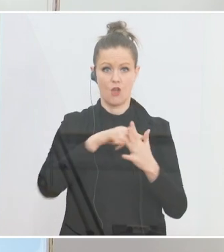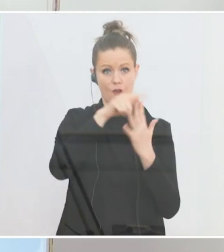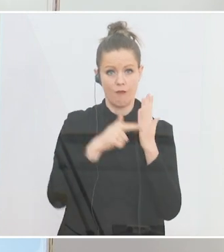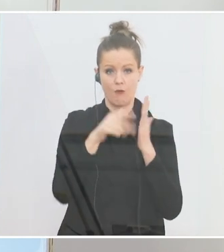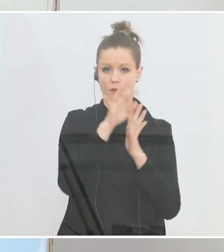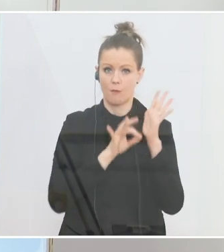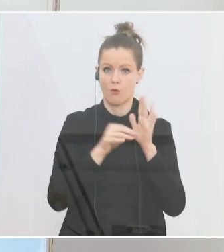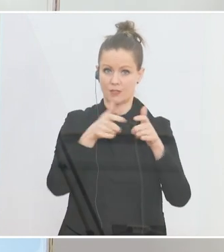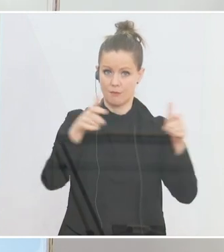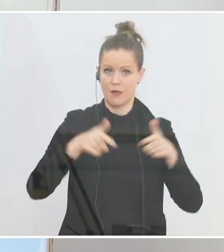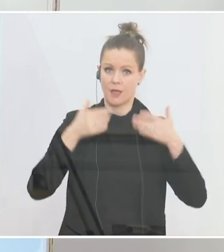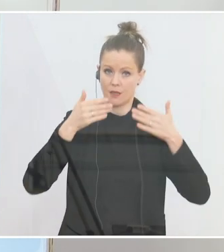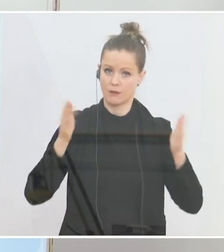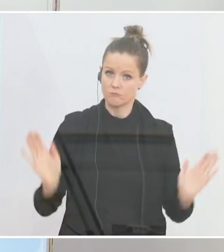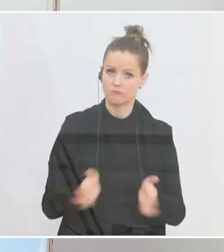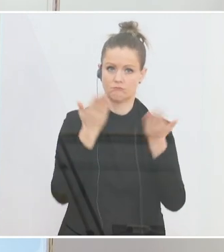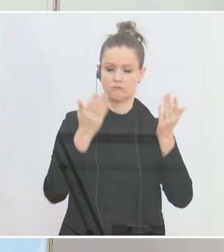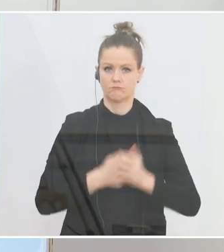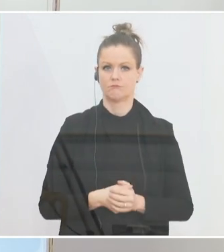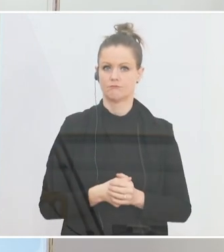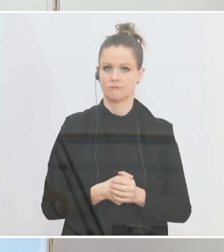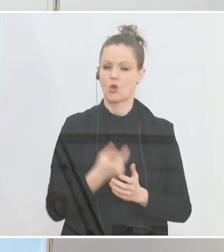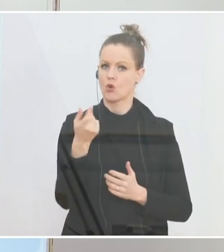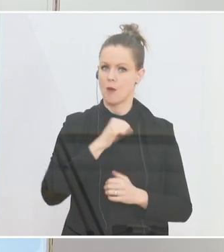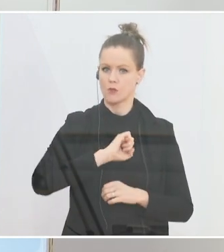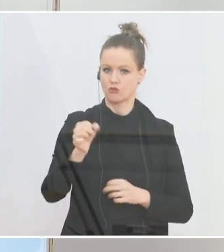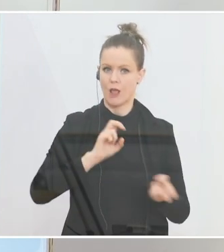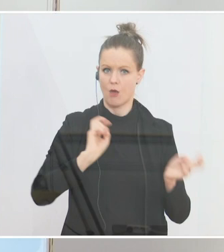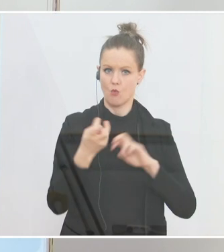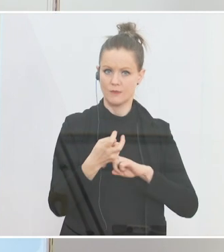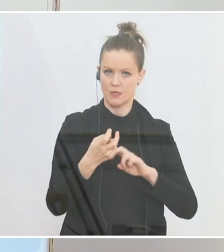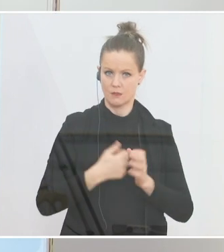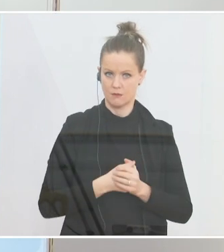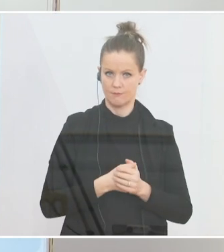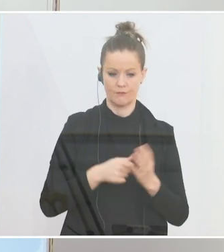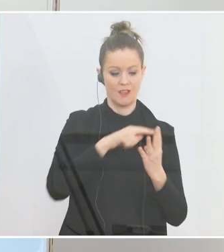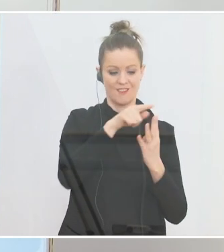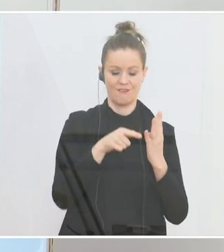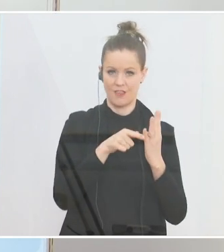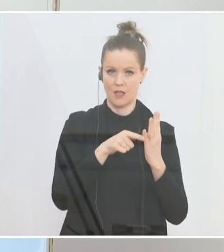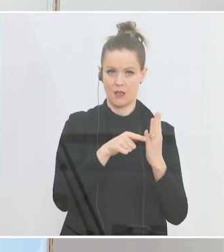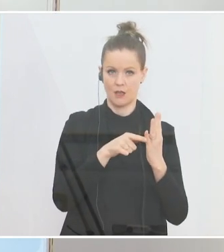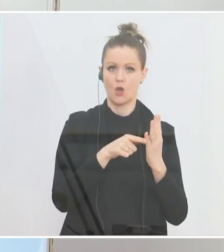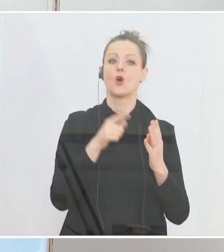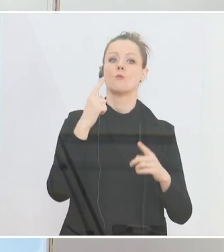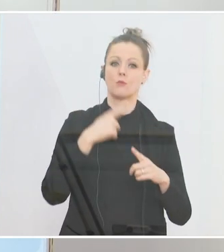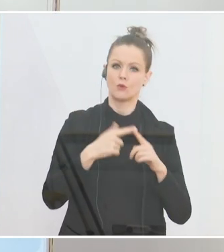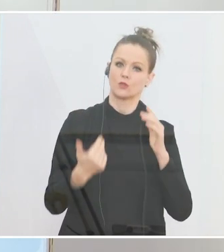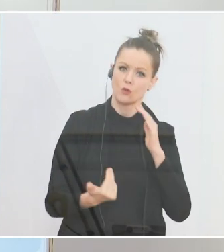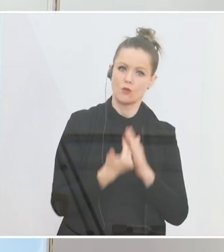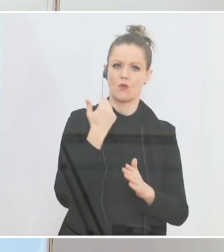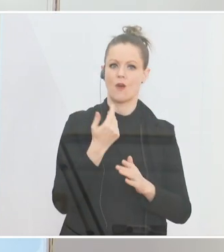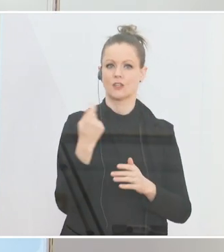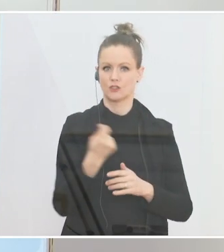-Punkte-Paket auf den Weg. Wir werden das so rasch wie möglich umsetzen. Die ersten vier Punkte inklusive des neuen Delikts gegen